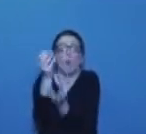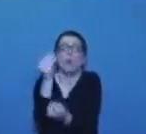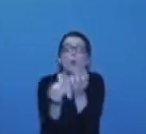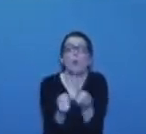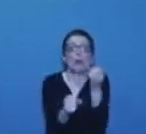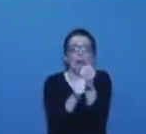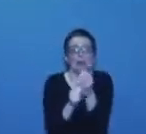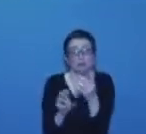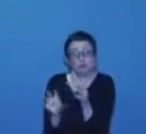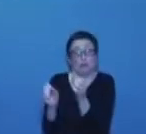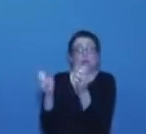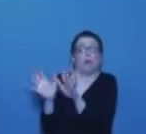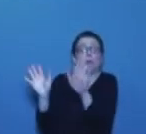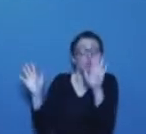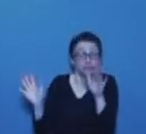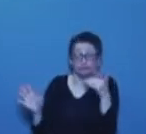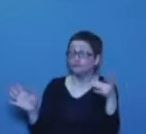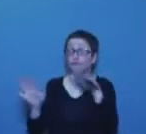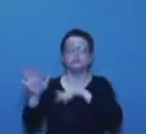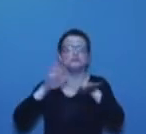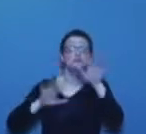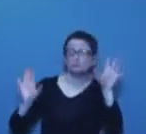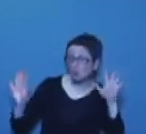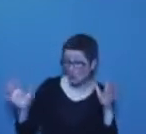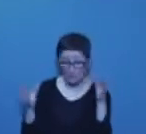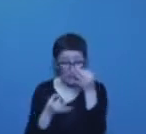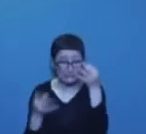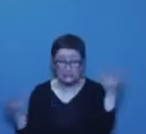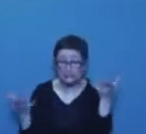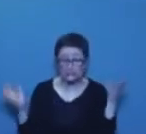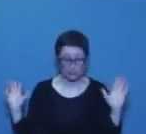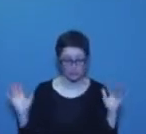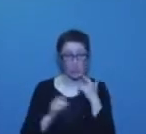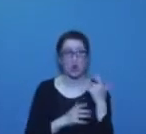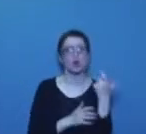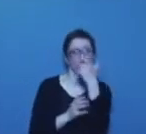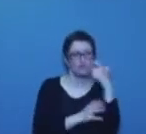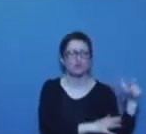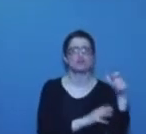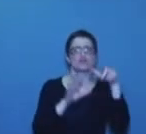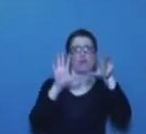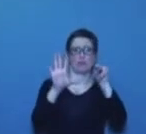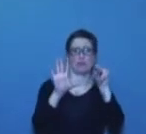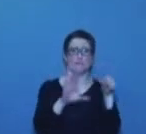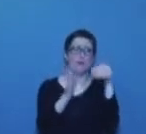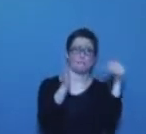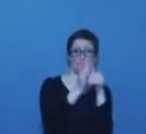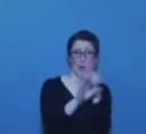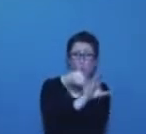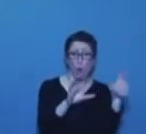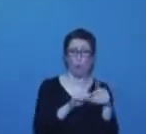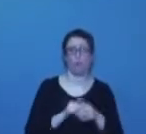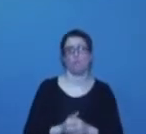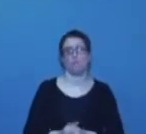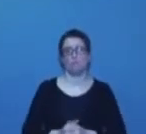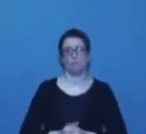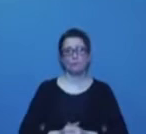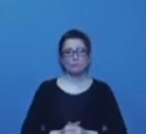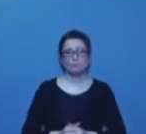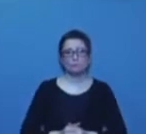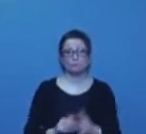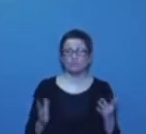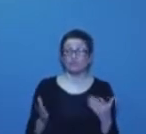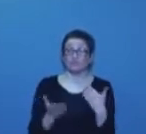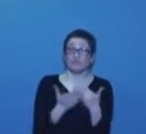avec ça, faites le tri, 280 000 euros. Autrement dit, le fameux